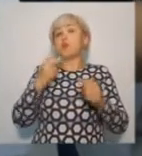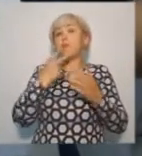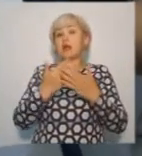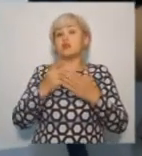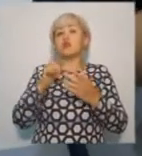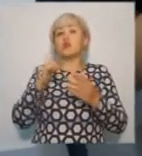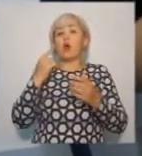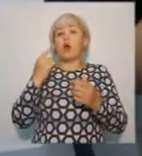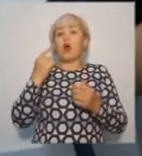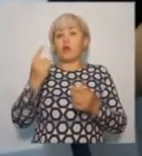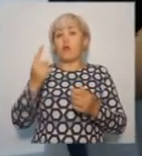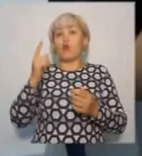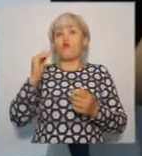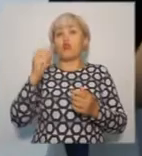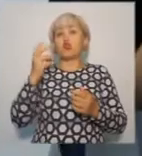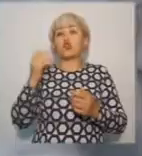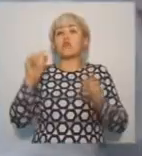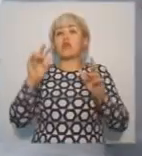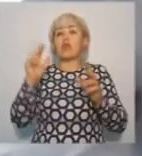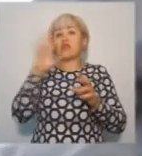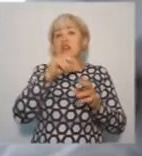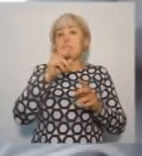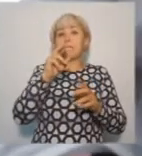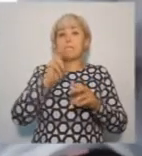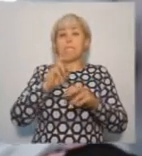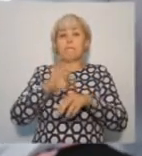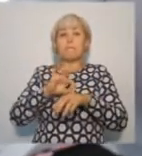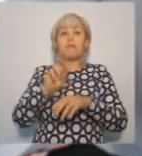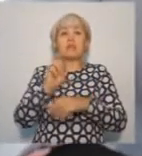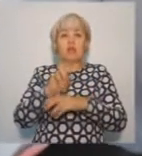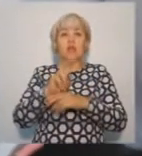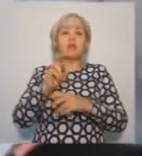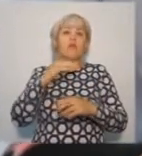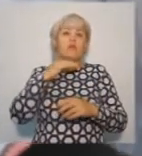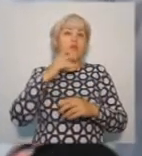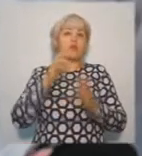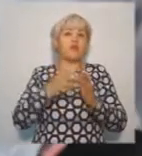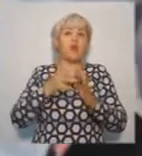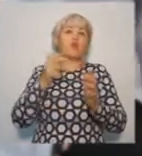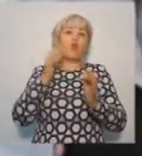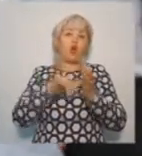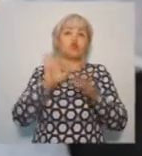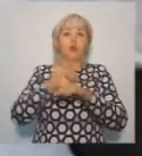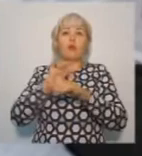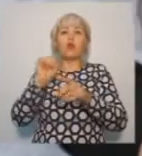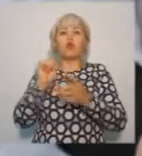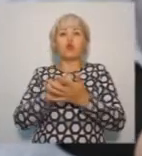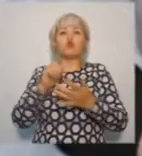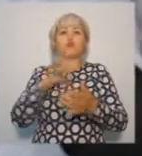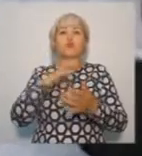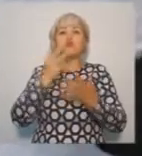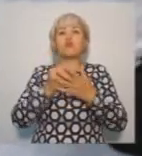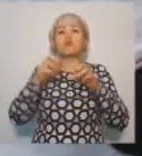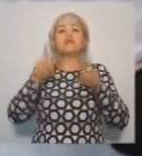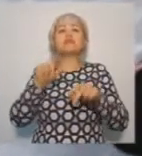понадобиться для лечения самых разных заболеваний. Может показаться, что одного фельдшера на всех пациентов не хватит. На каждое заболевание должен быть свой